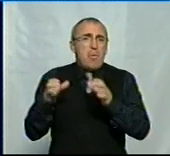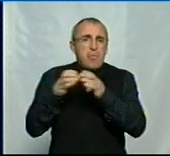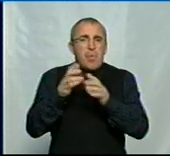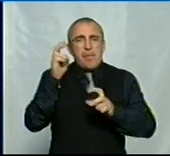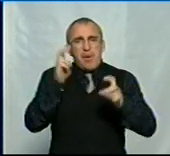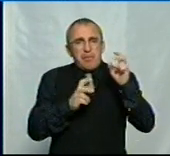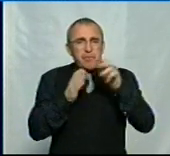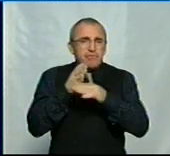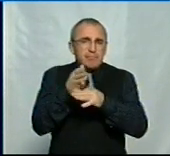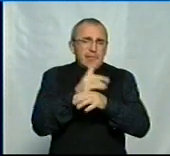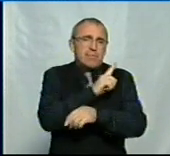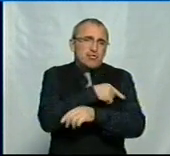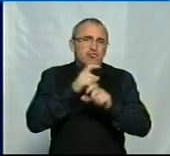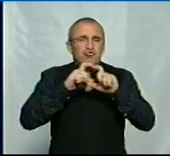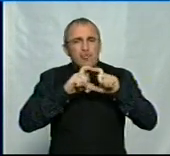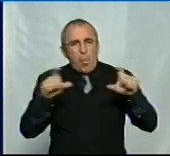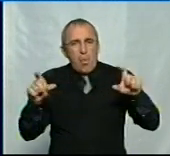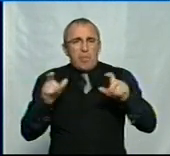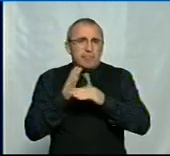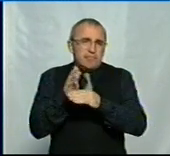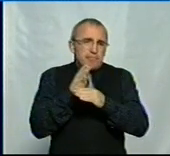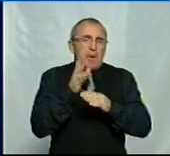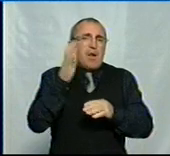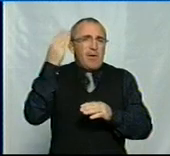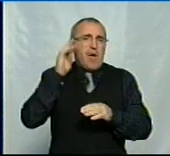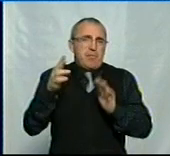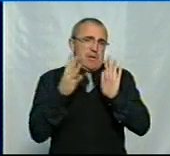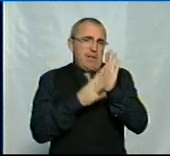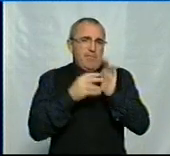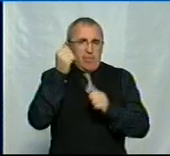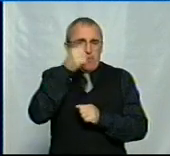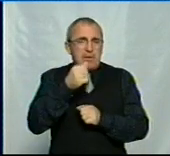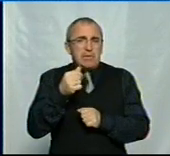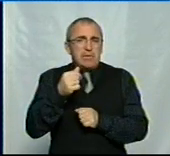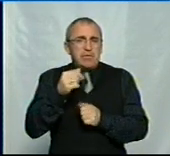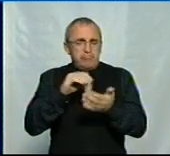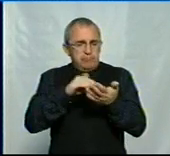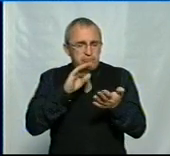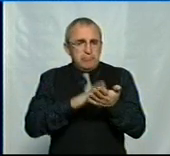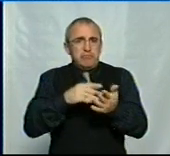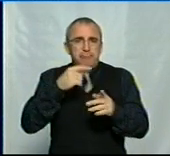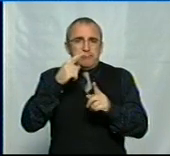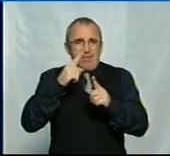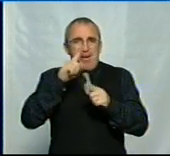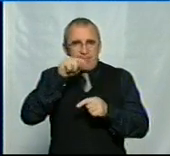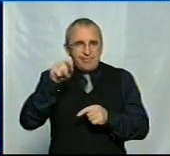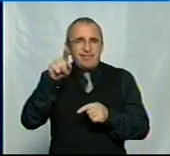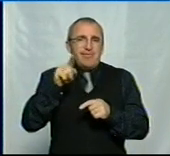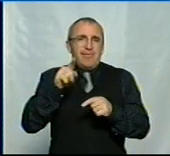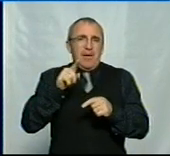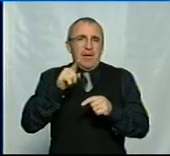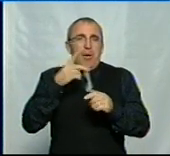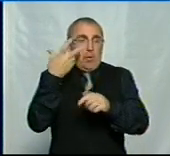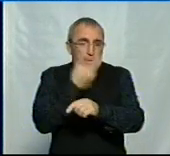підприємствах, заводах, лікарнях, школах і все, як це було в 90-х, коли там заліки навіть ставили після того, як щеплення зробили